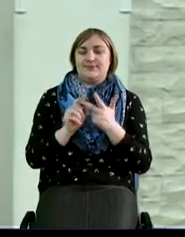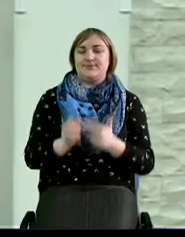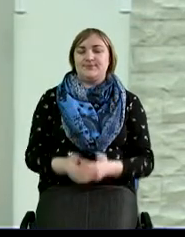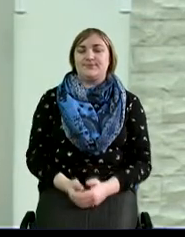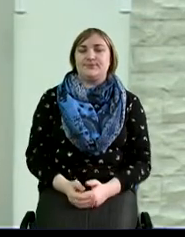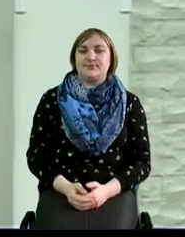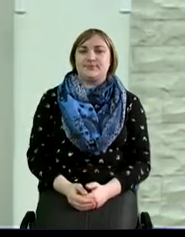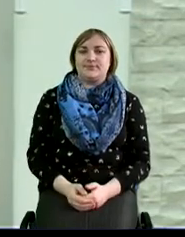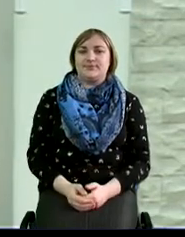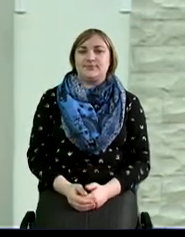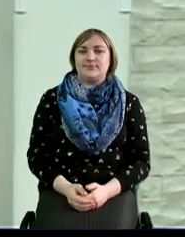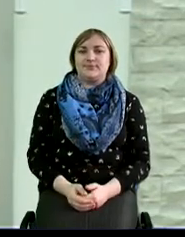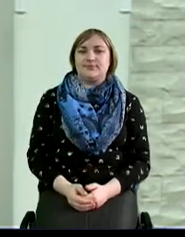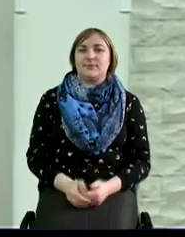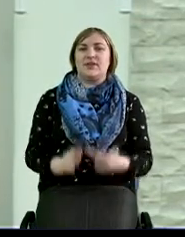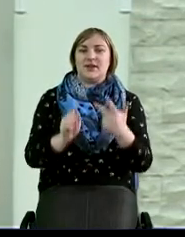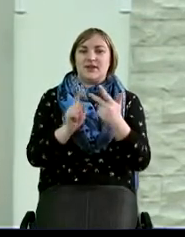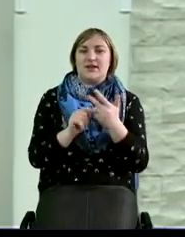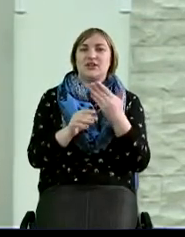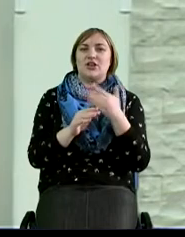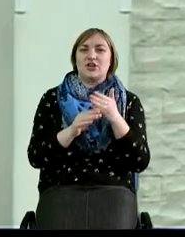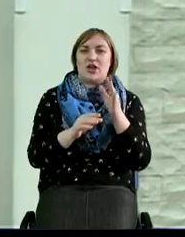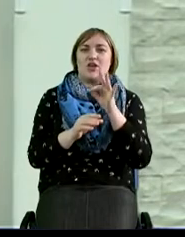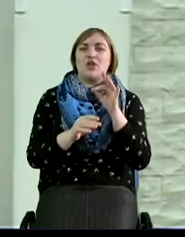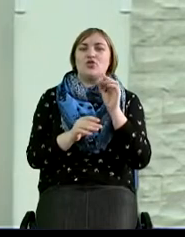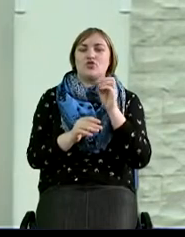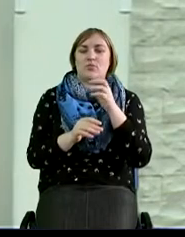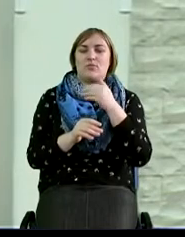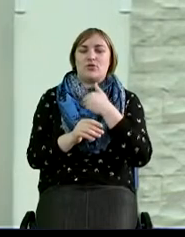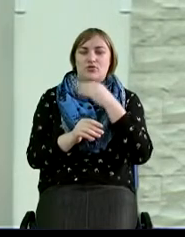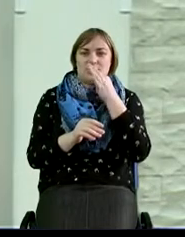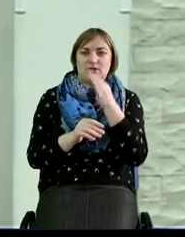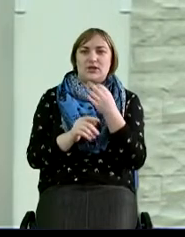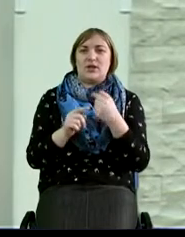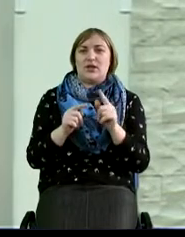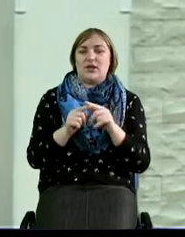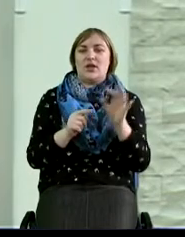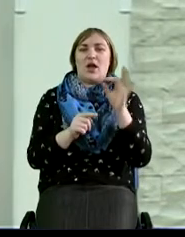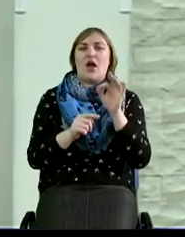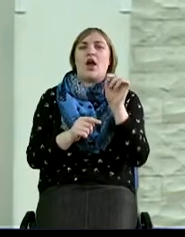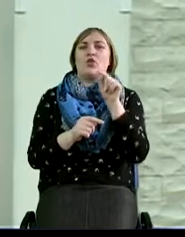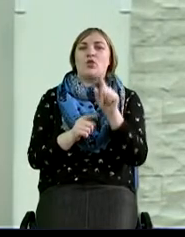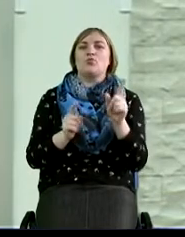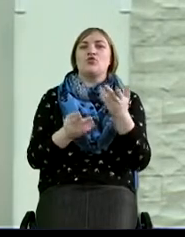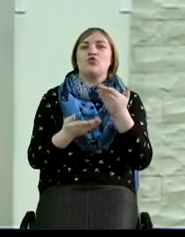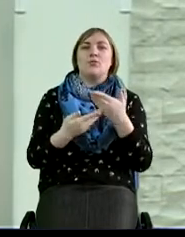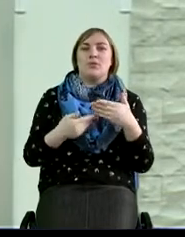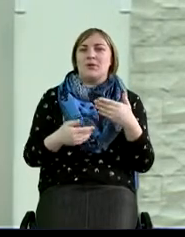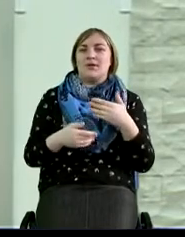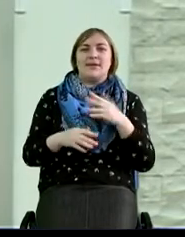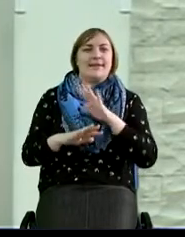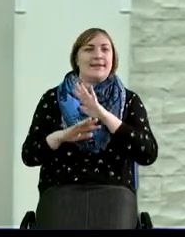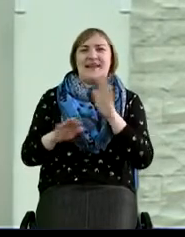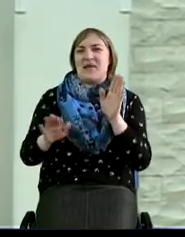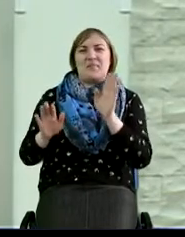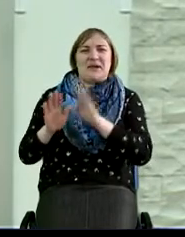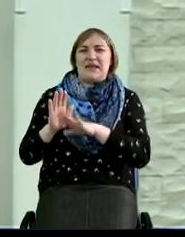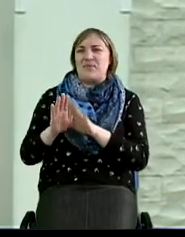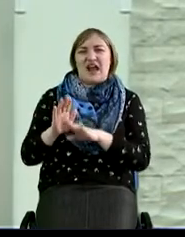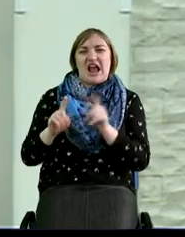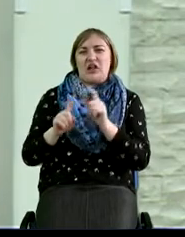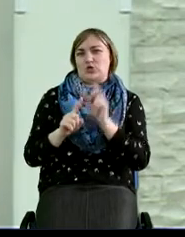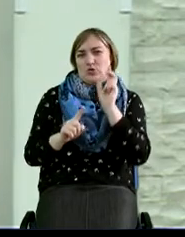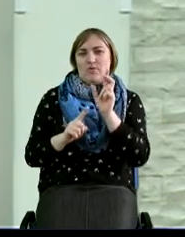Третья часть, о чем бы я хотел сказать, это о том, чтобы мы не пренебрегали Словом Божьим.